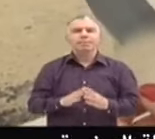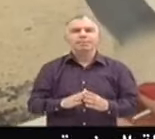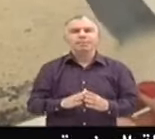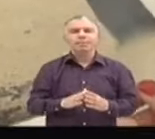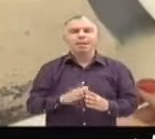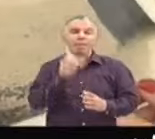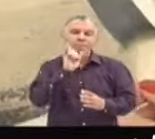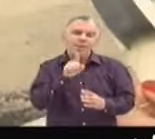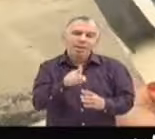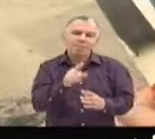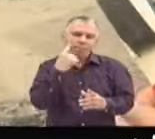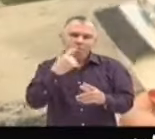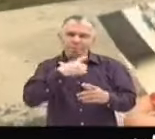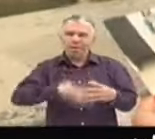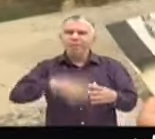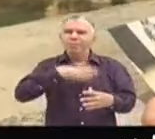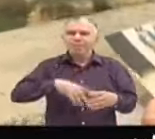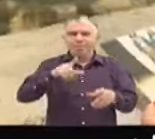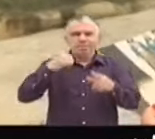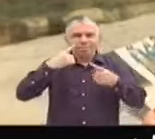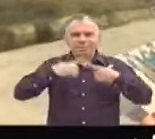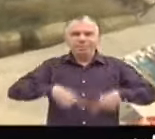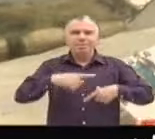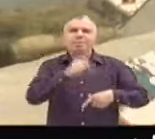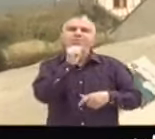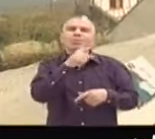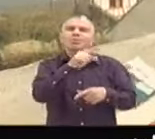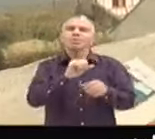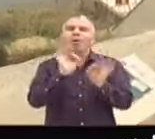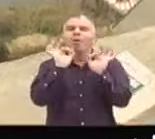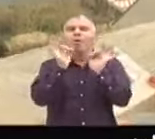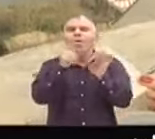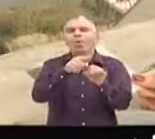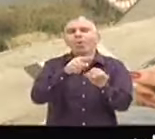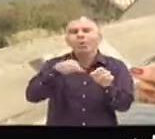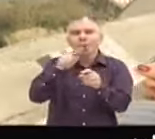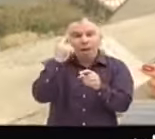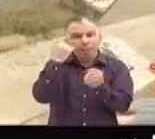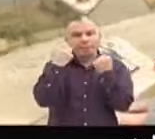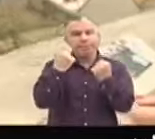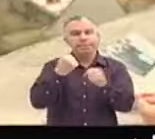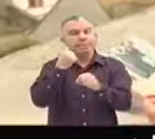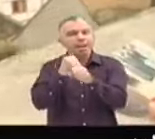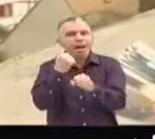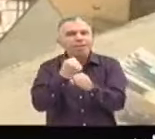Voilà, ces femmes que je trouve dans la plégation, dans le courage, dans